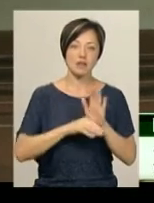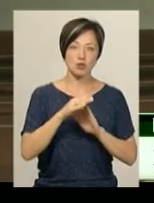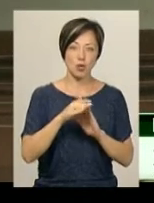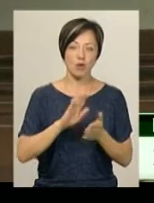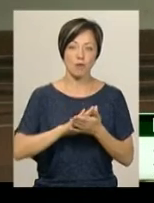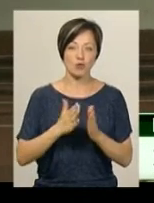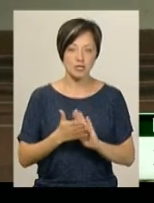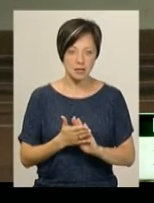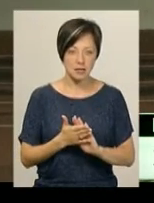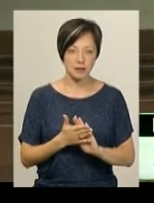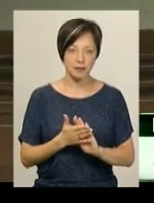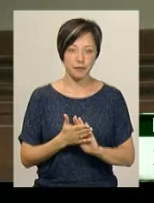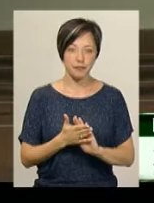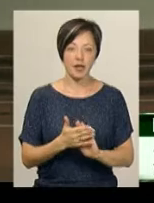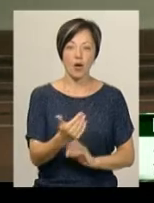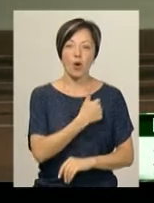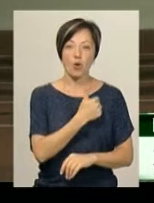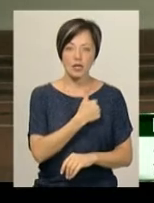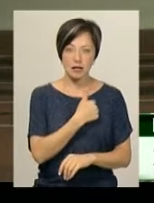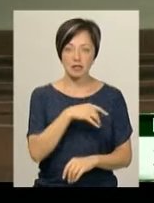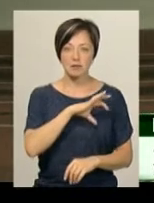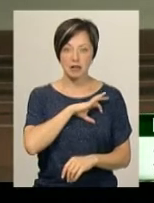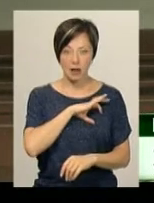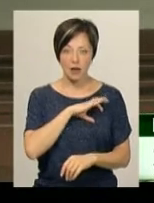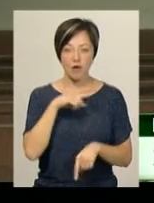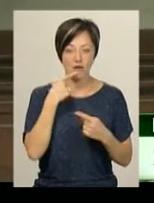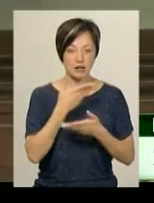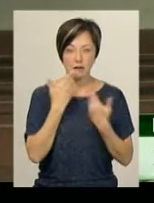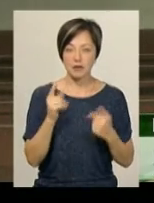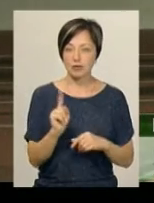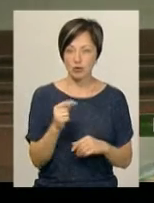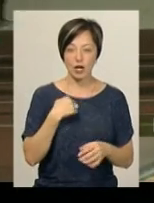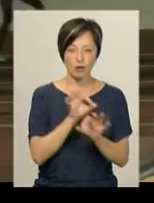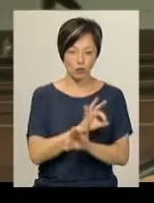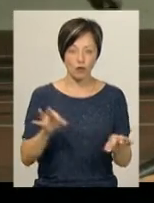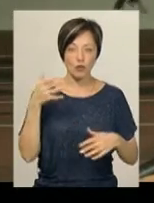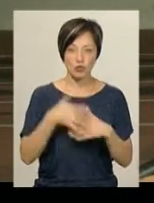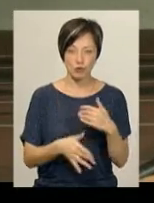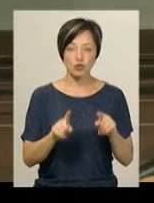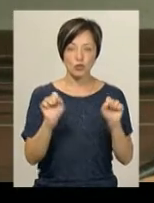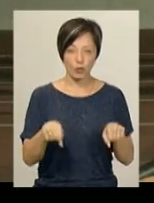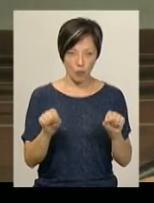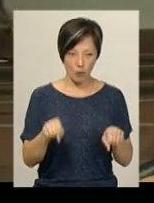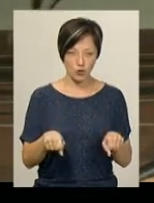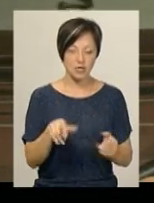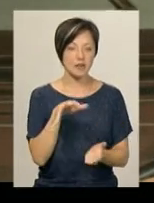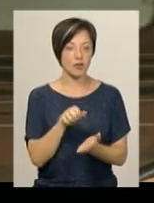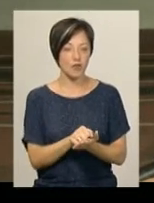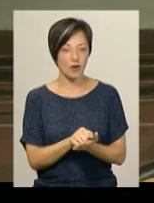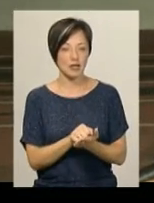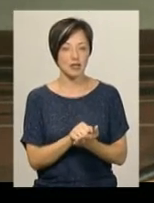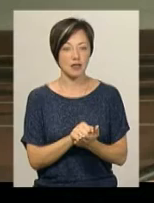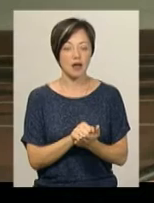позиції. Хотілося медаль, тут говорити навіть нічого. І я чудово розуміла, що спроможна завоювати.